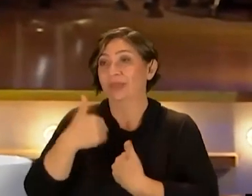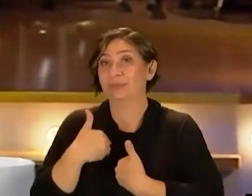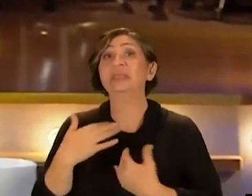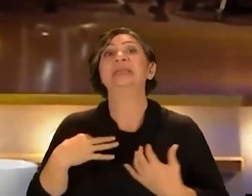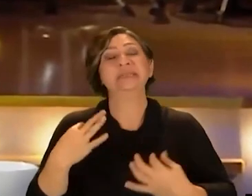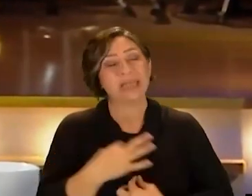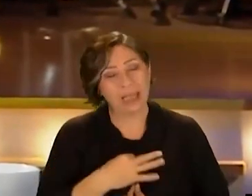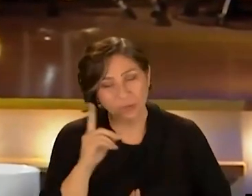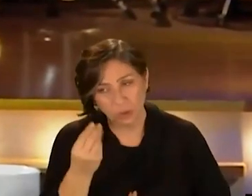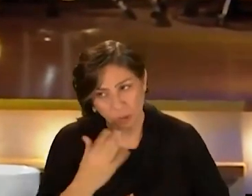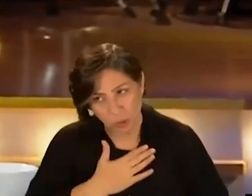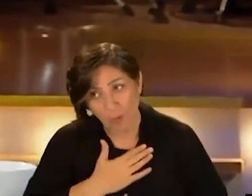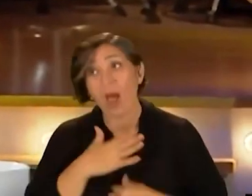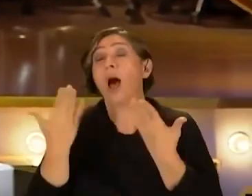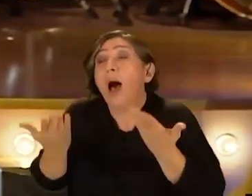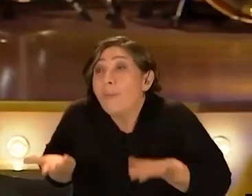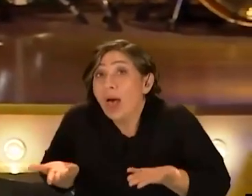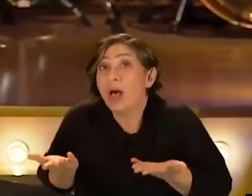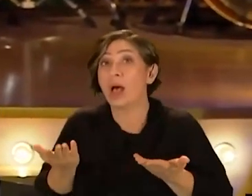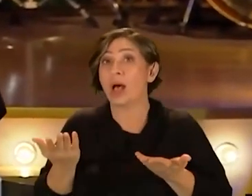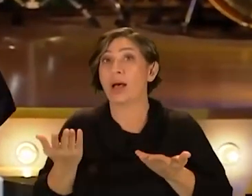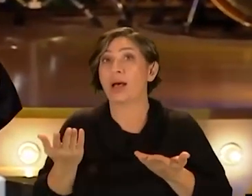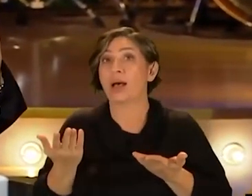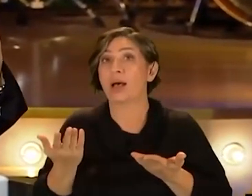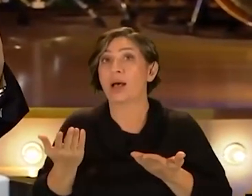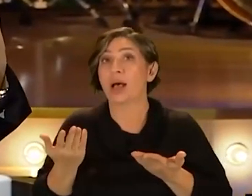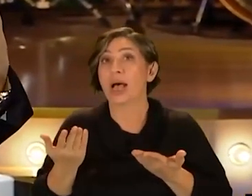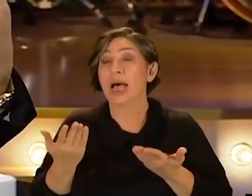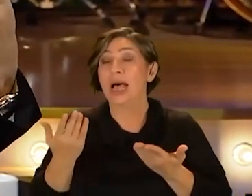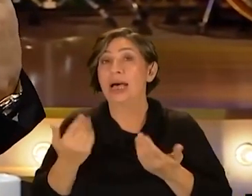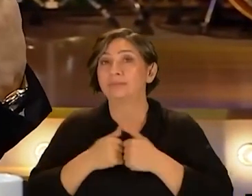Saygılı bir çocuktum Ama Ama